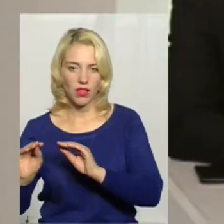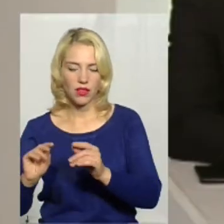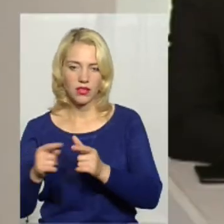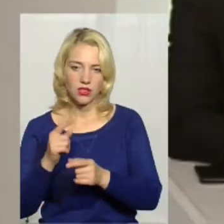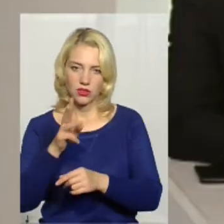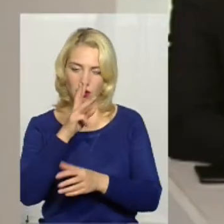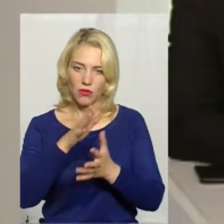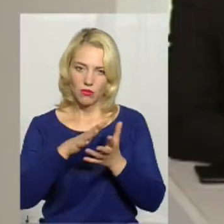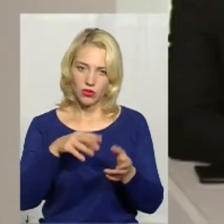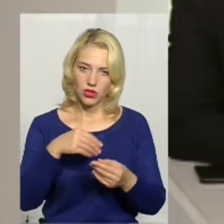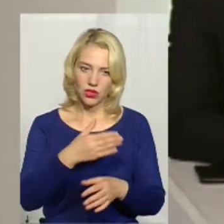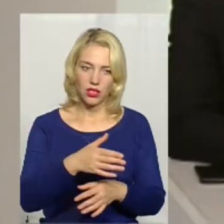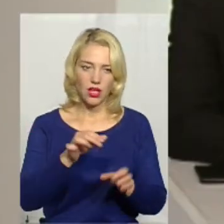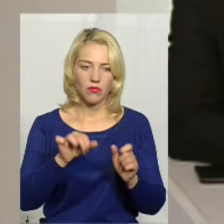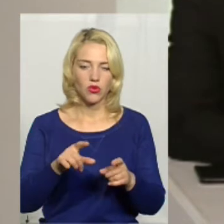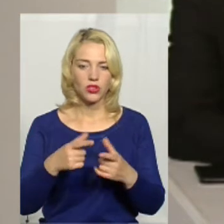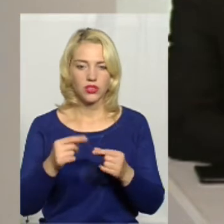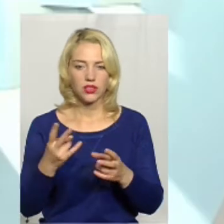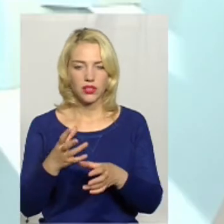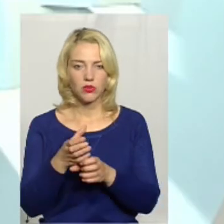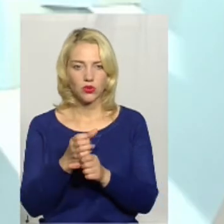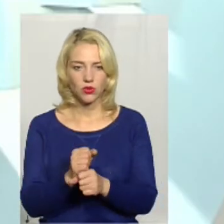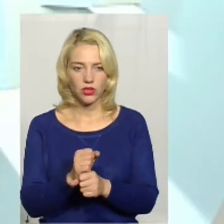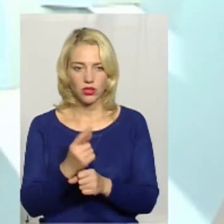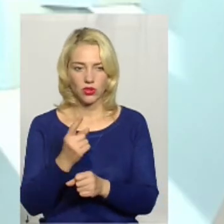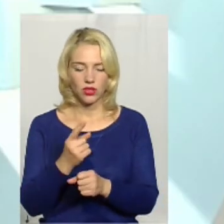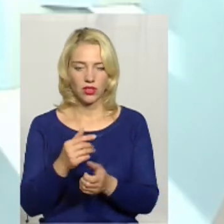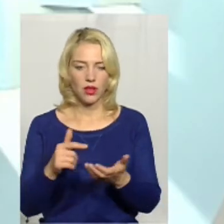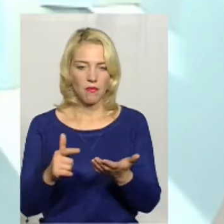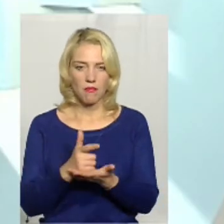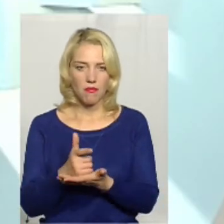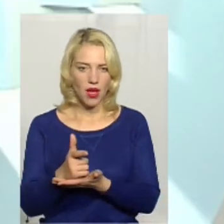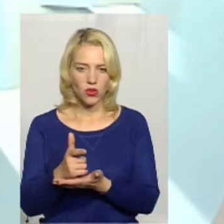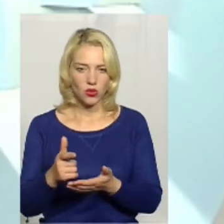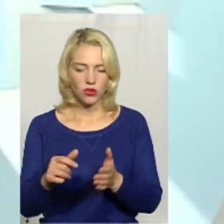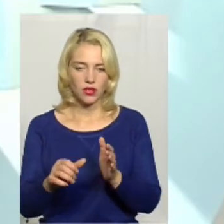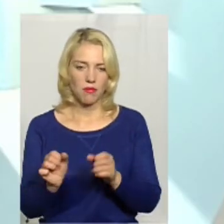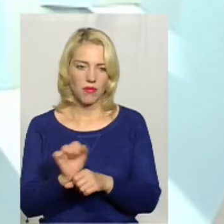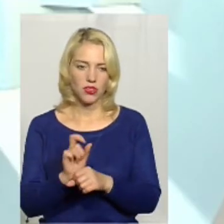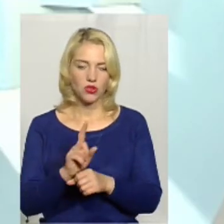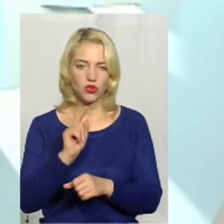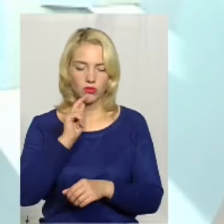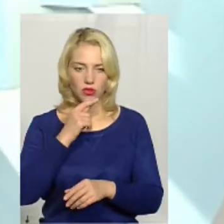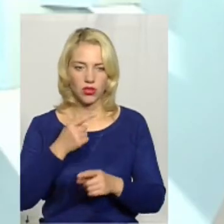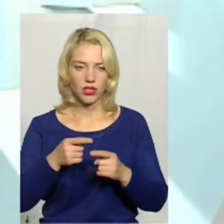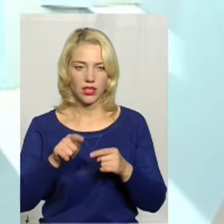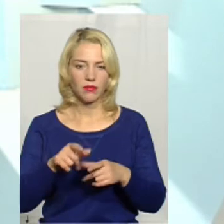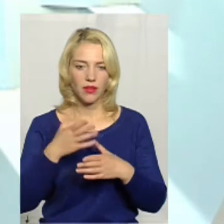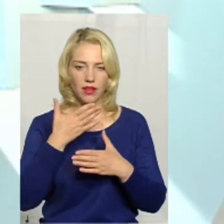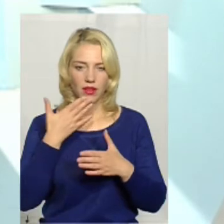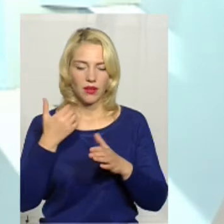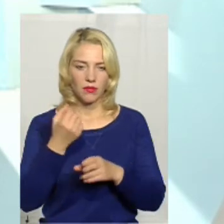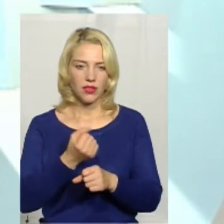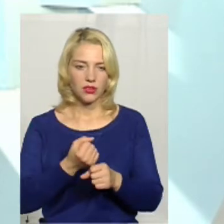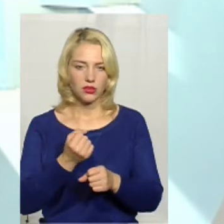заробітної плати. А може десь і треба скоротити один маршрут, одну машину, на цьому кошти зекономити. Там, де не працює,